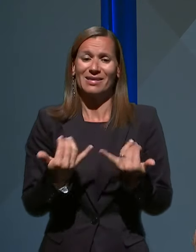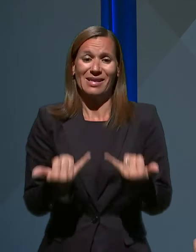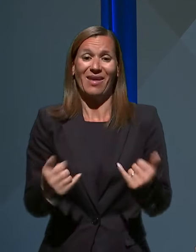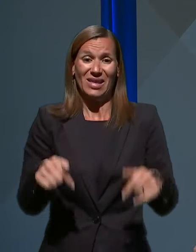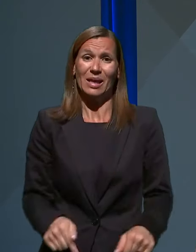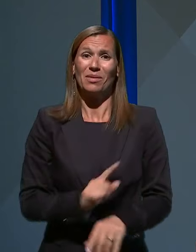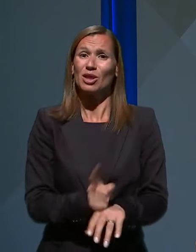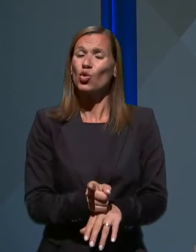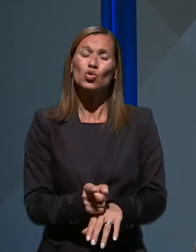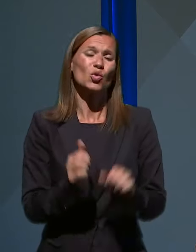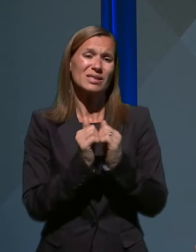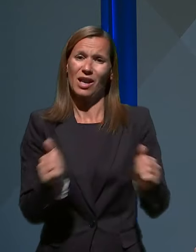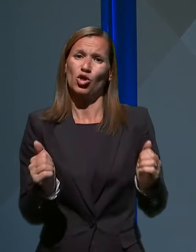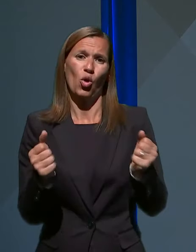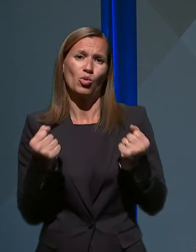potrebujemo.